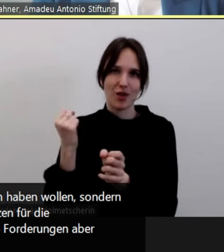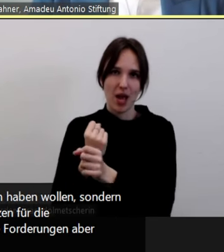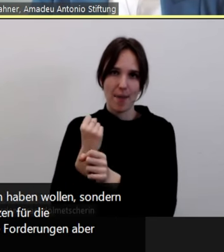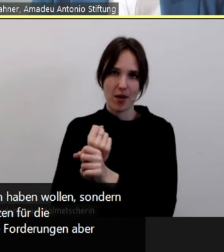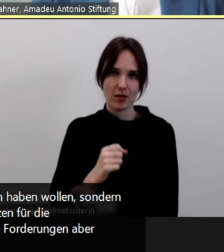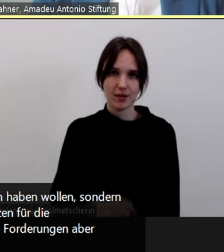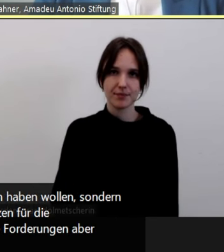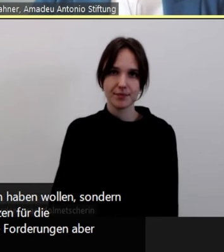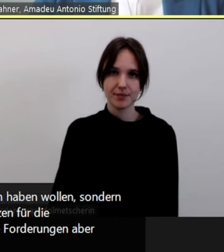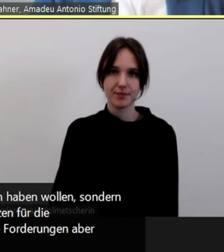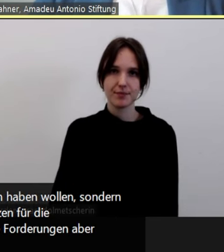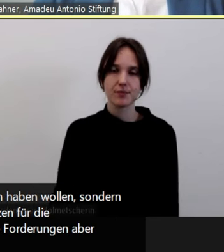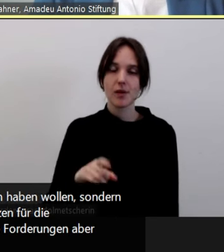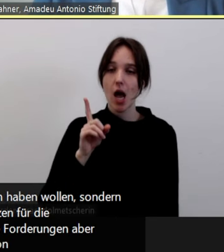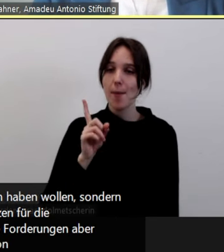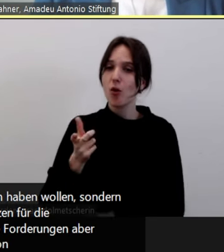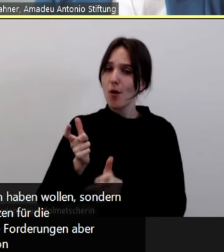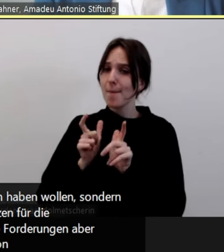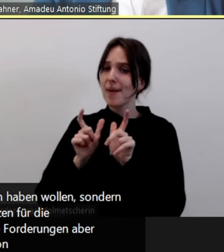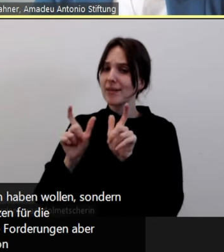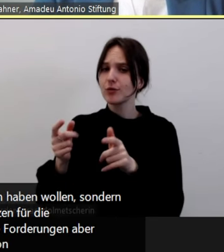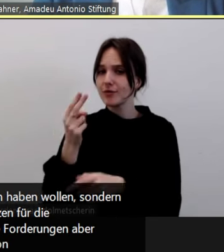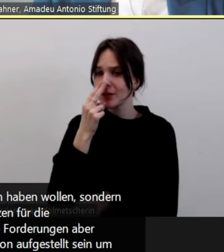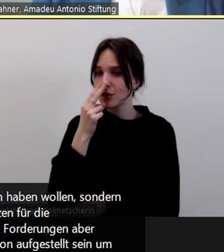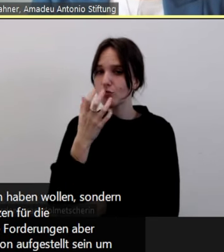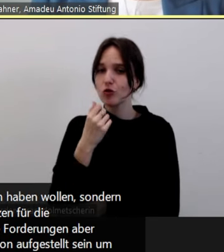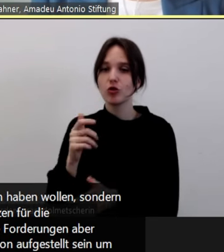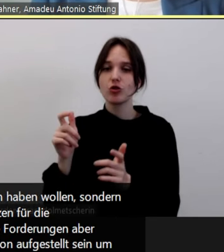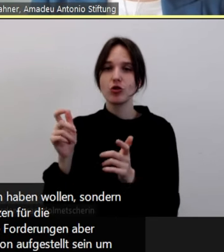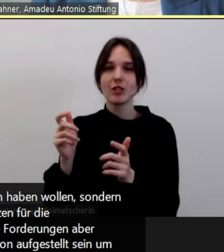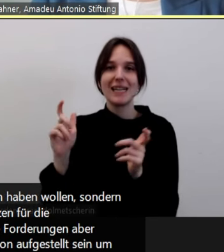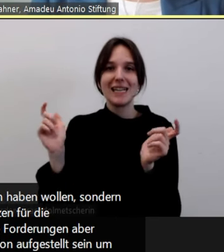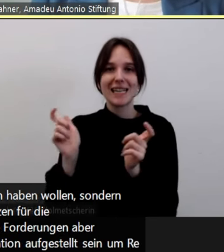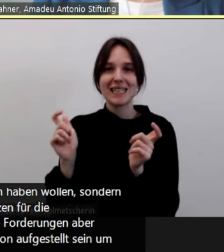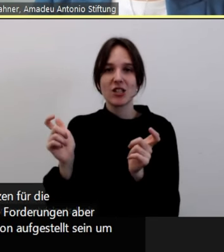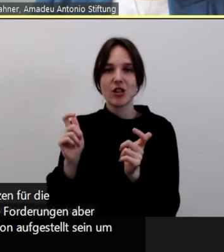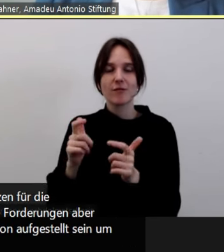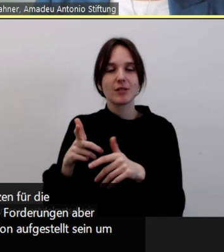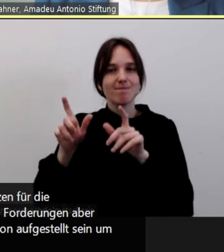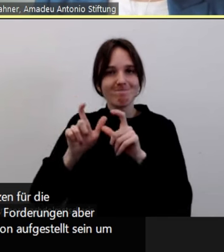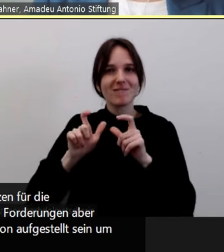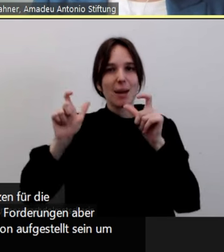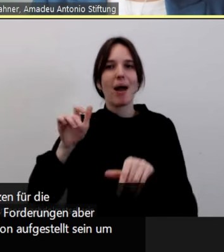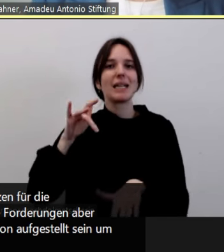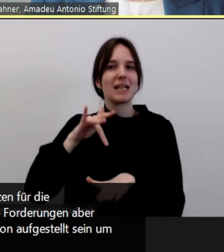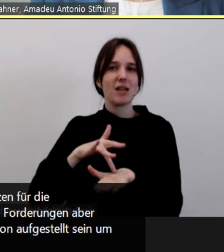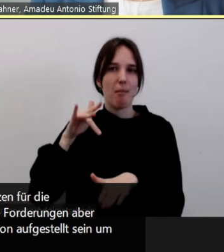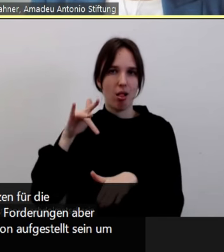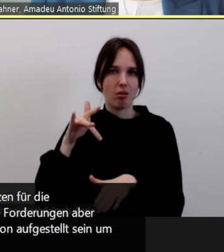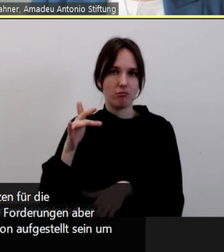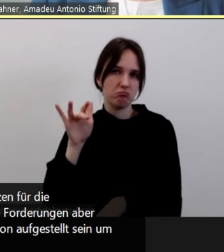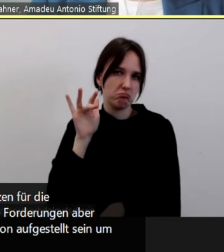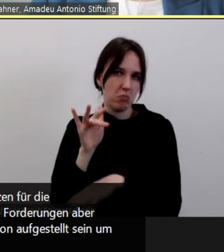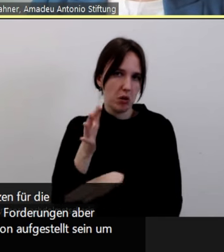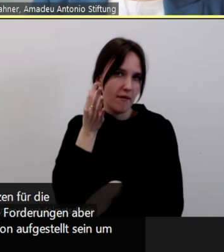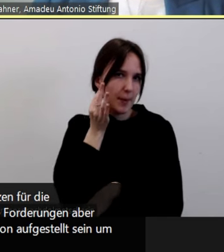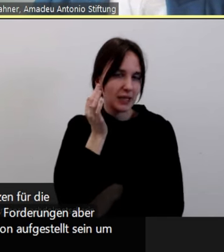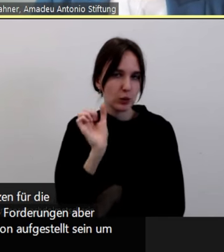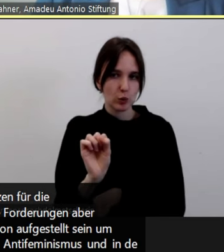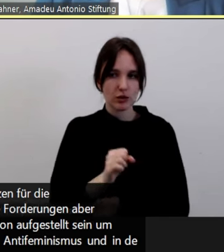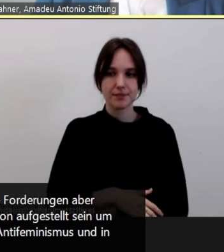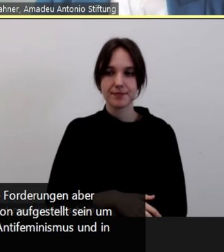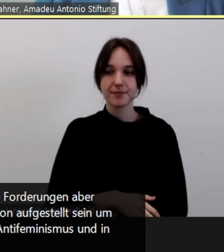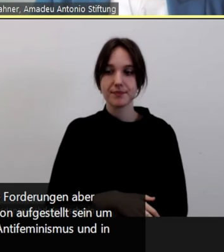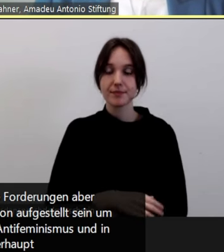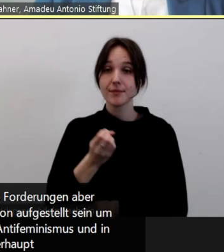eine Prävention aufgestellt sein, um resilient die Gesellschaft aufzustellen gegen Antifeminismus? Und in der Tat ist natürlich ein großer Knackpunkt,